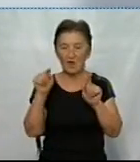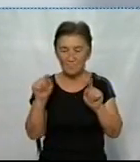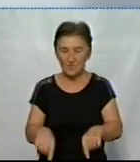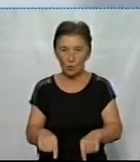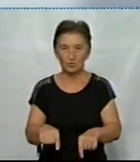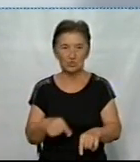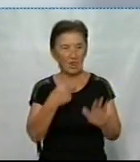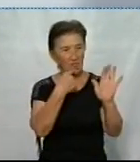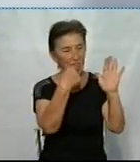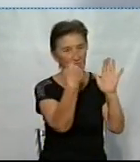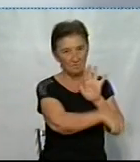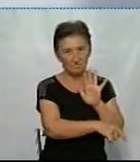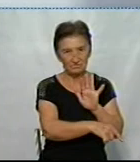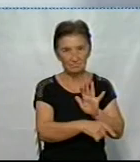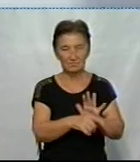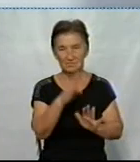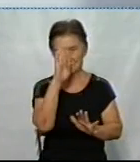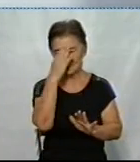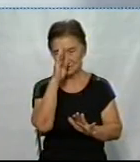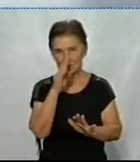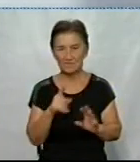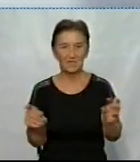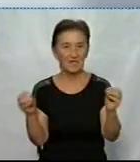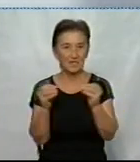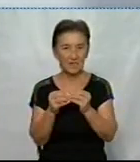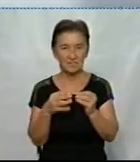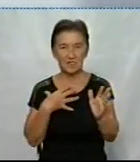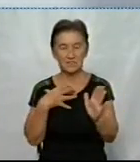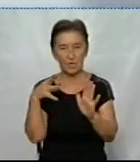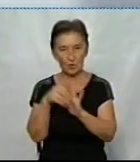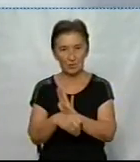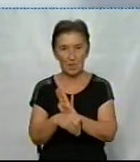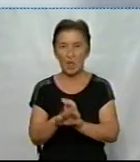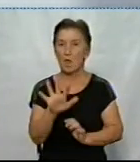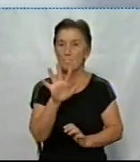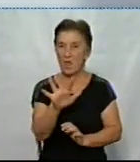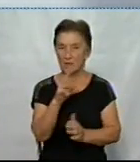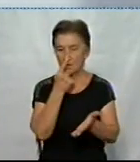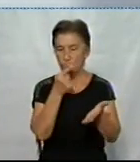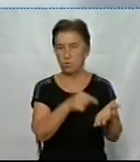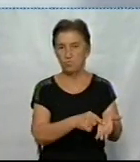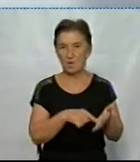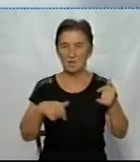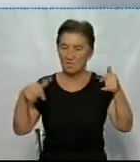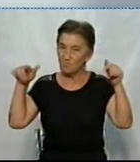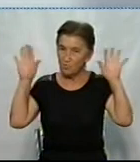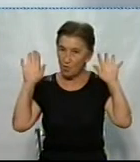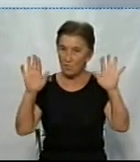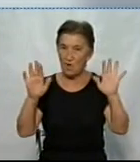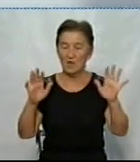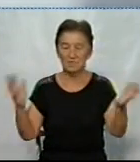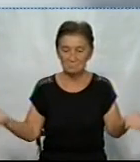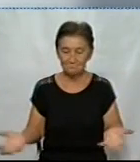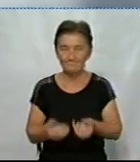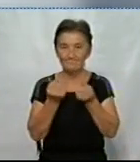здав їх терористам. Десять українських військових загинули, п'ятеро потрапили в полон. Врятуватися вдалося чотирьом.